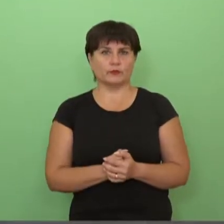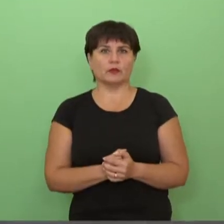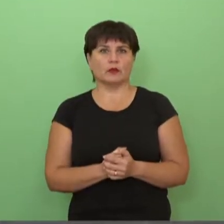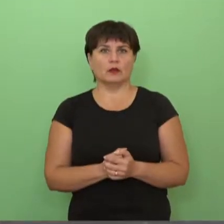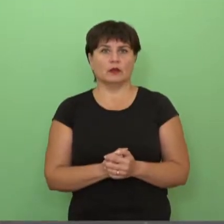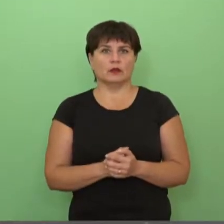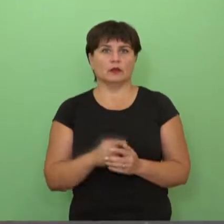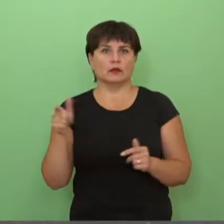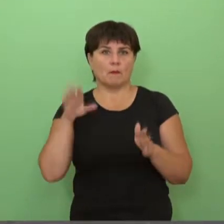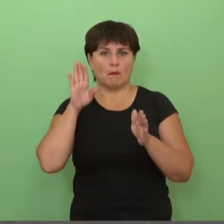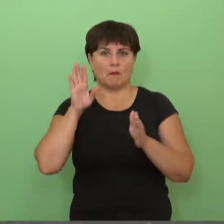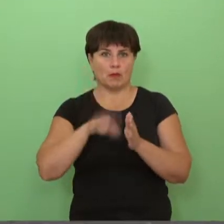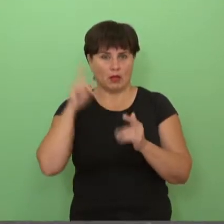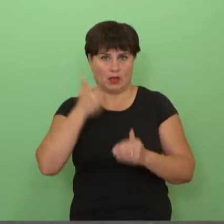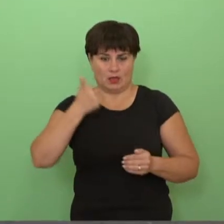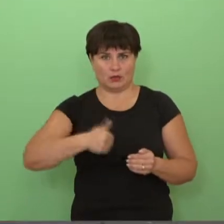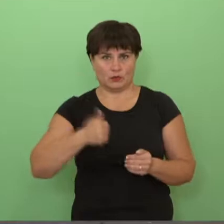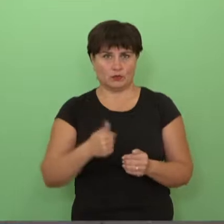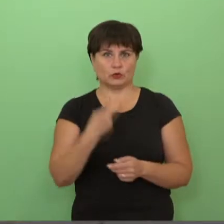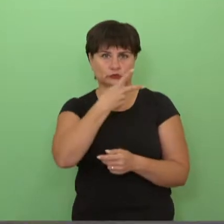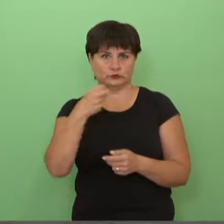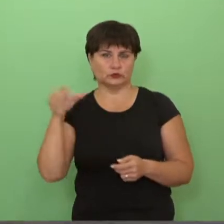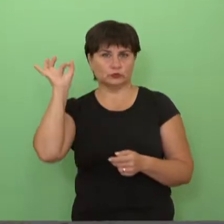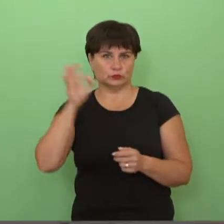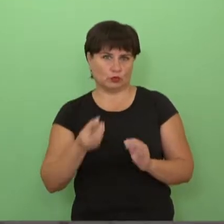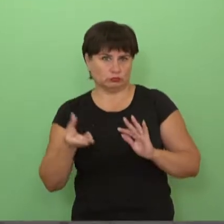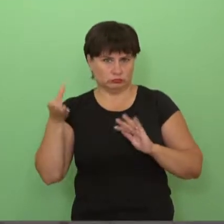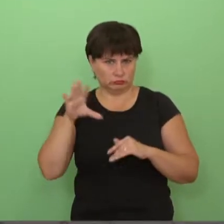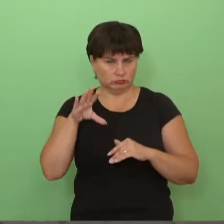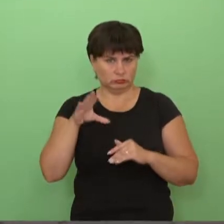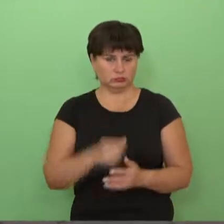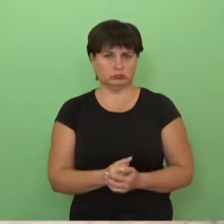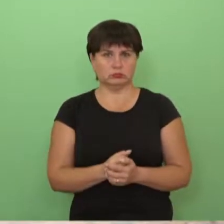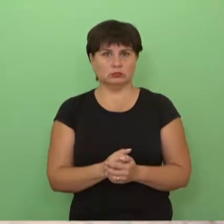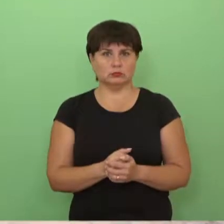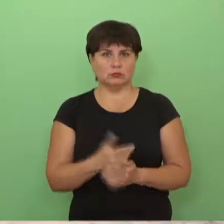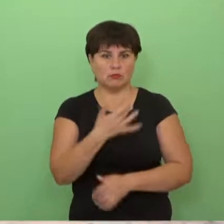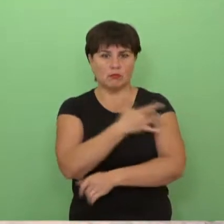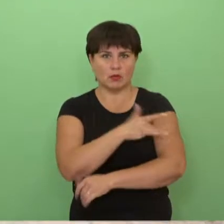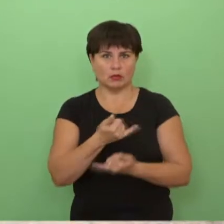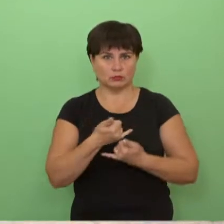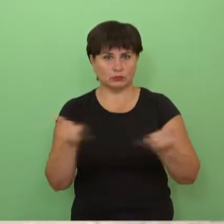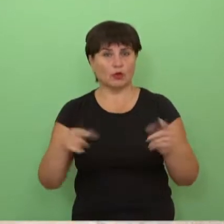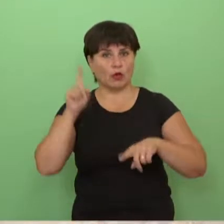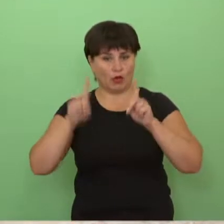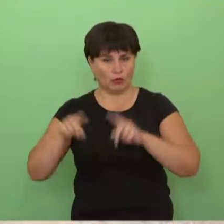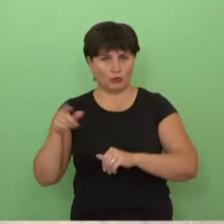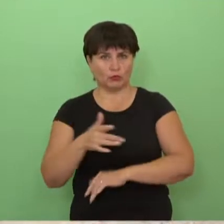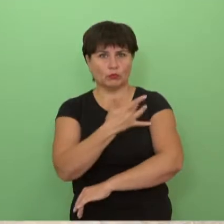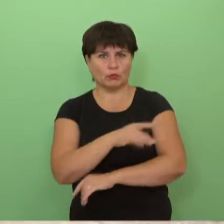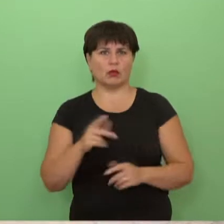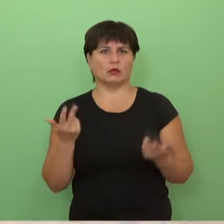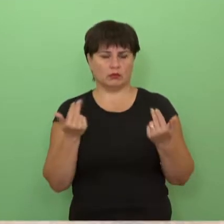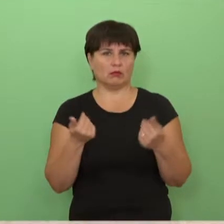kaip ambulatorinė chirurgė, tai net ir 200 procentų vykdom, bet kai kurios paslaugos, aišku, yra